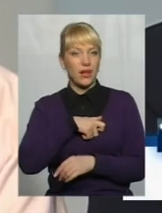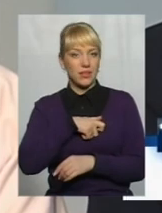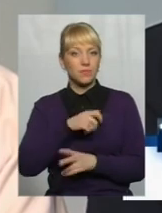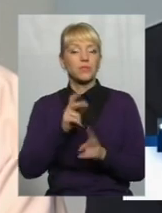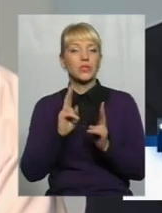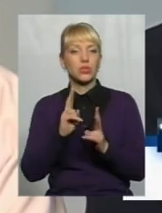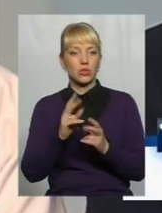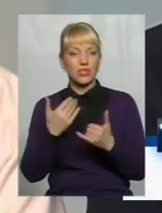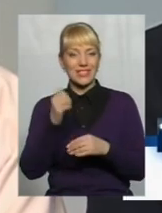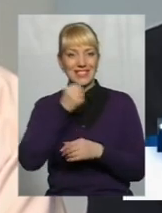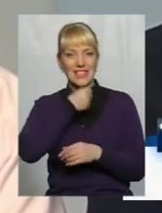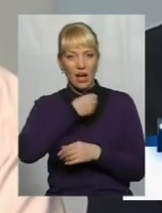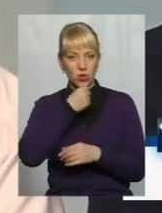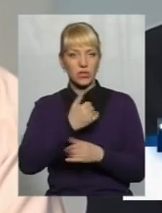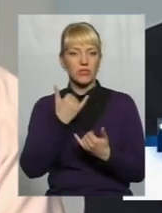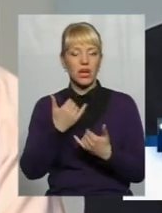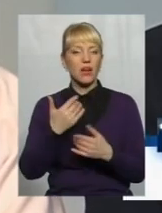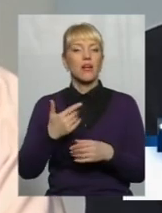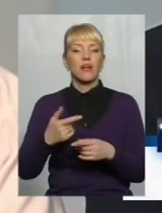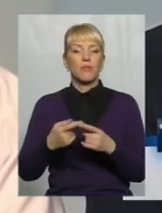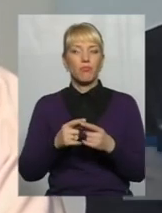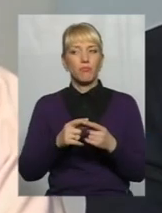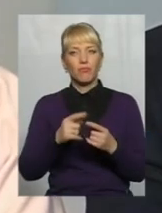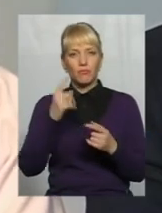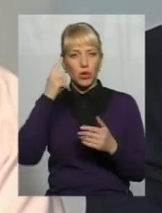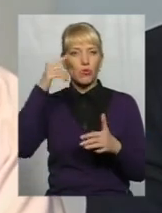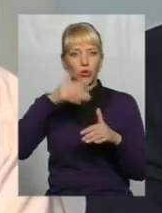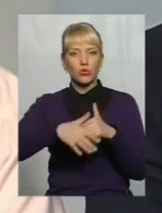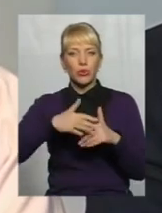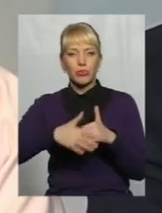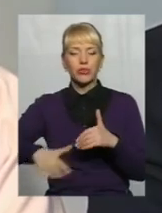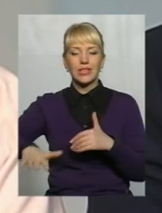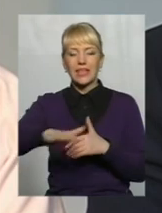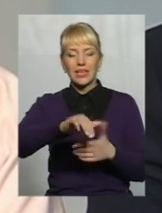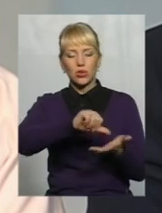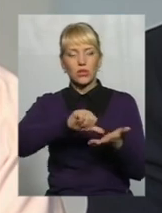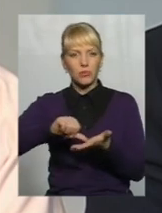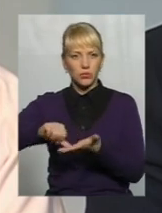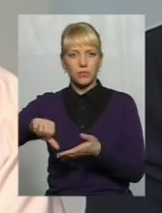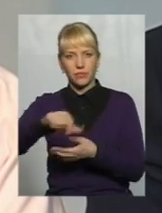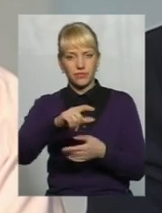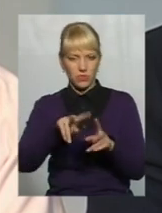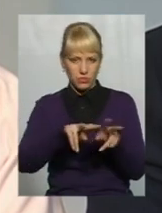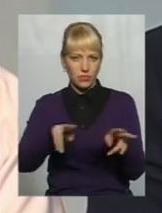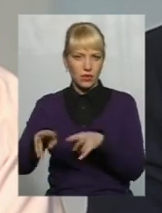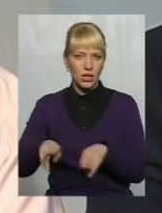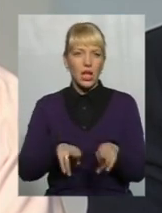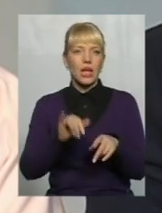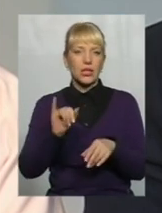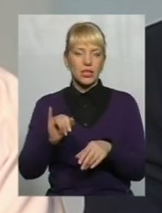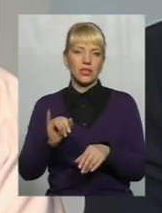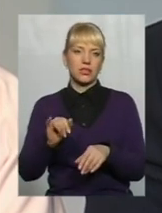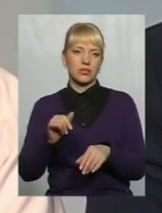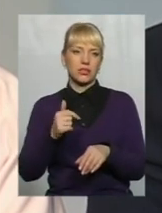і зараз вже старости, вони певною мірою достатньо пропорційно представляють територію. Я не вірю, що депутати голосують.